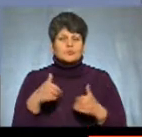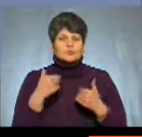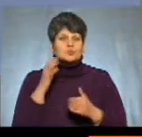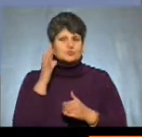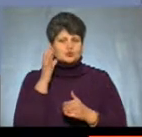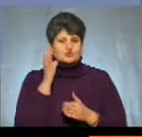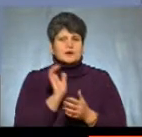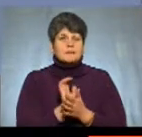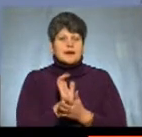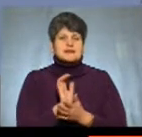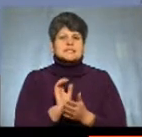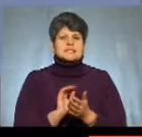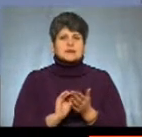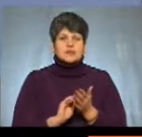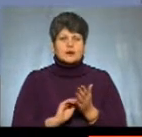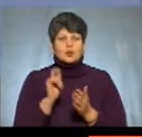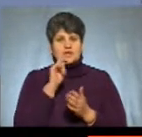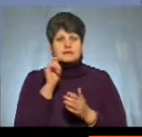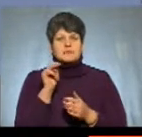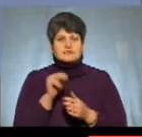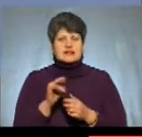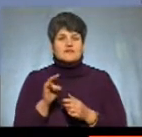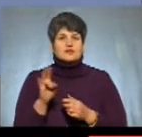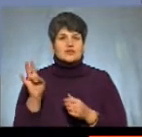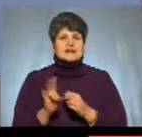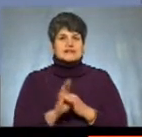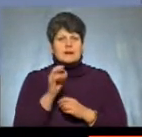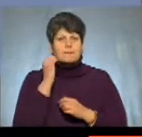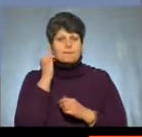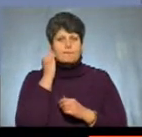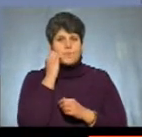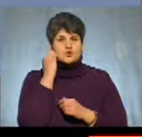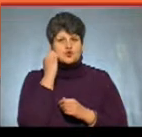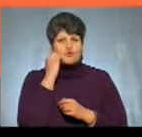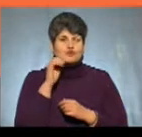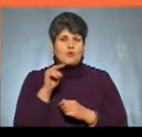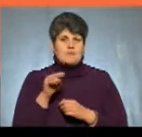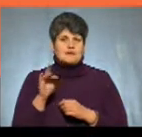прес-секретаря Тернопільської єпархії Української Православної Церкви Московського патріархату отця Степана Балана.